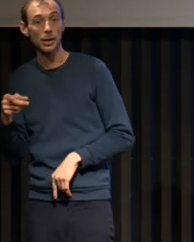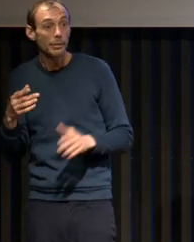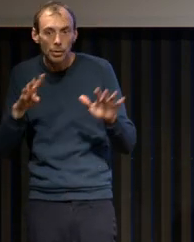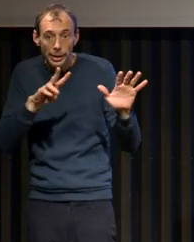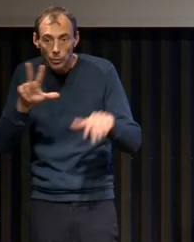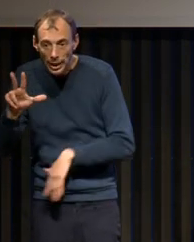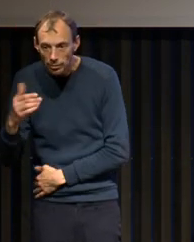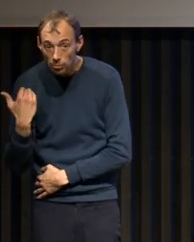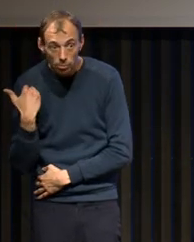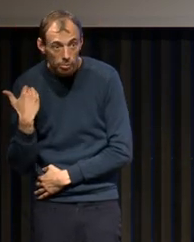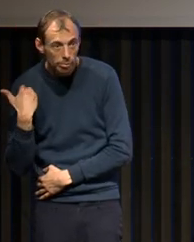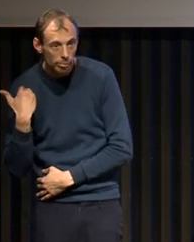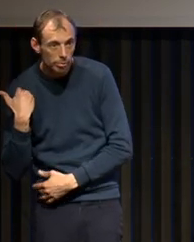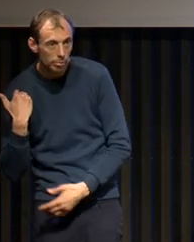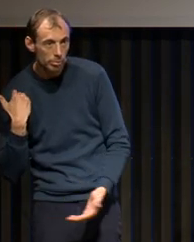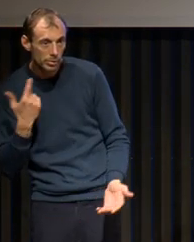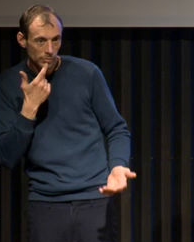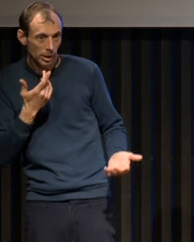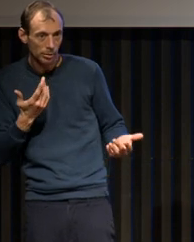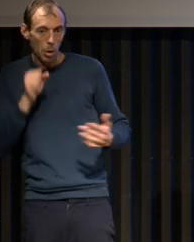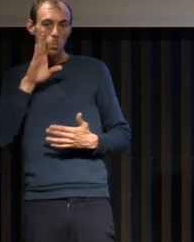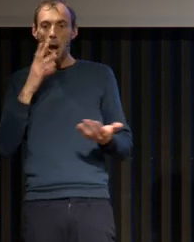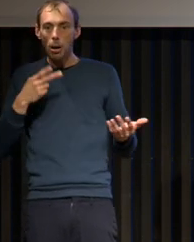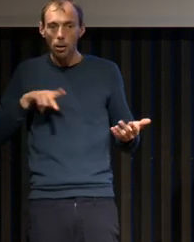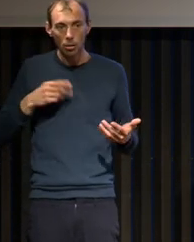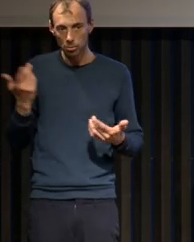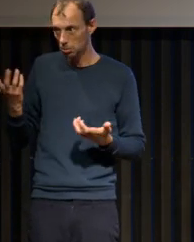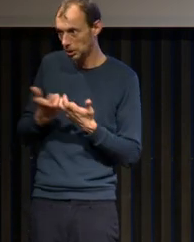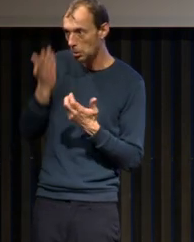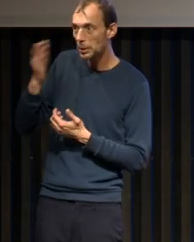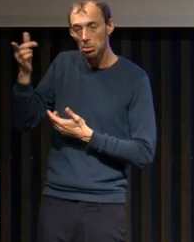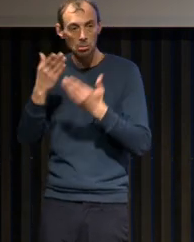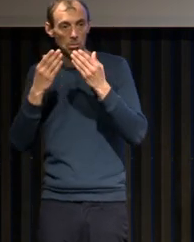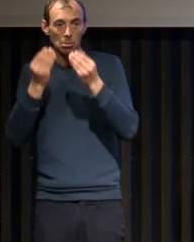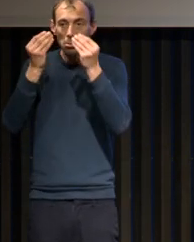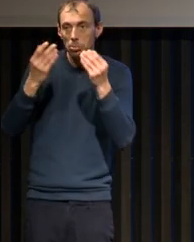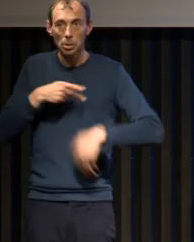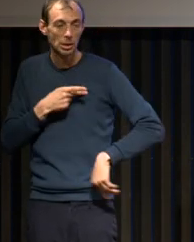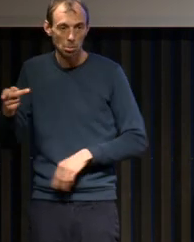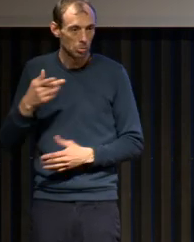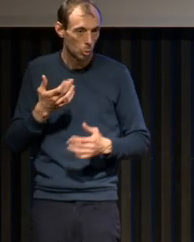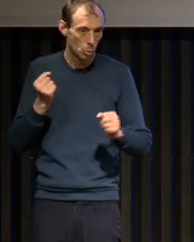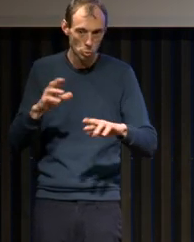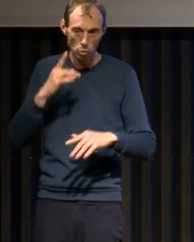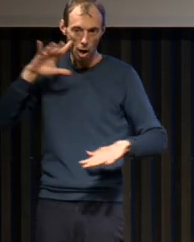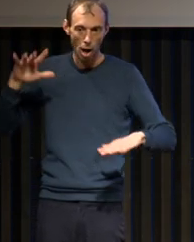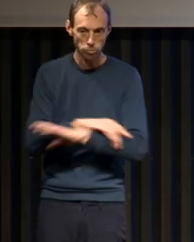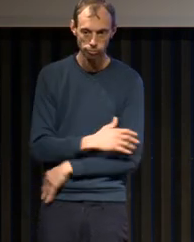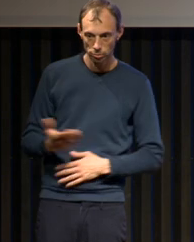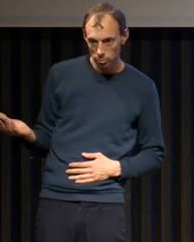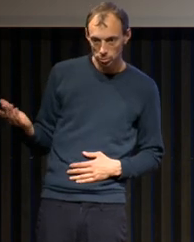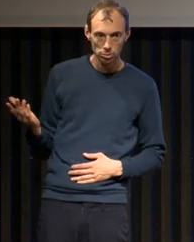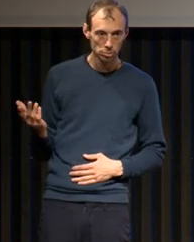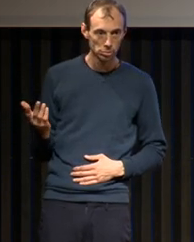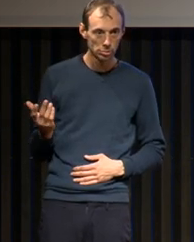études de santé qui n'avaient pas du tout abordé ces problèmes de mal du siècle. 93, j'avais 11 ans. Donc,